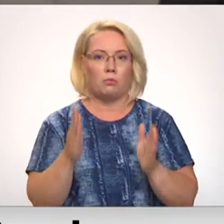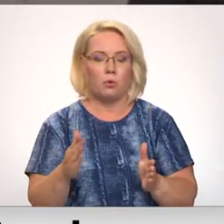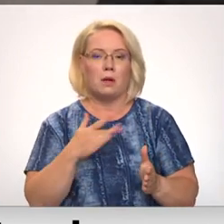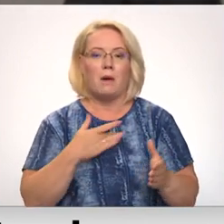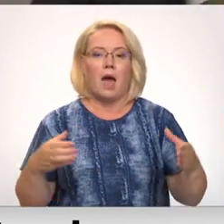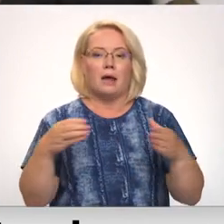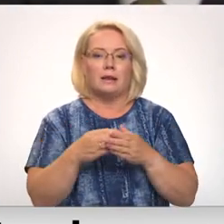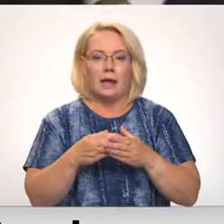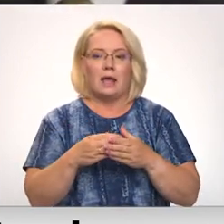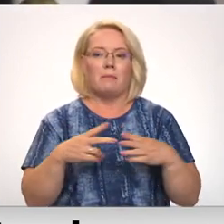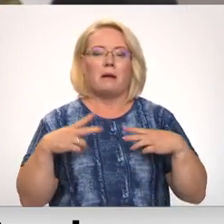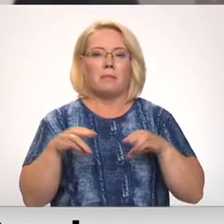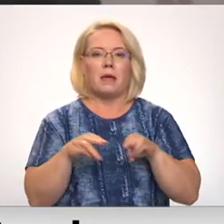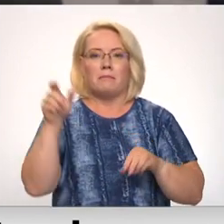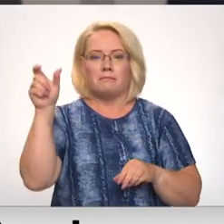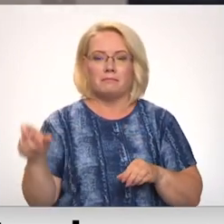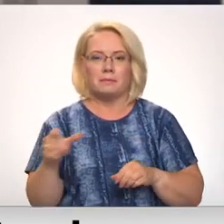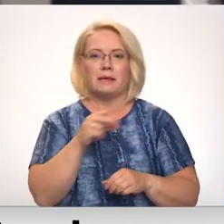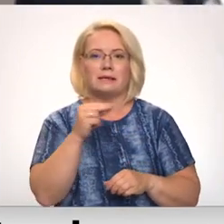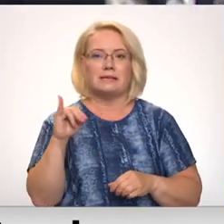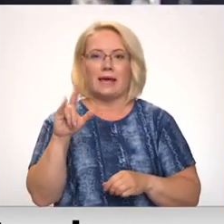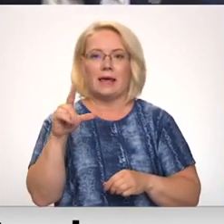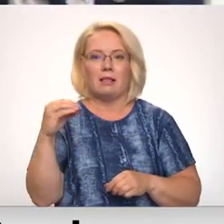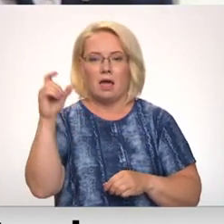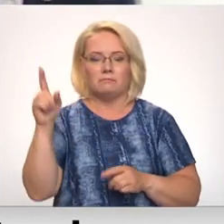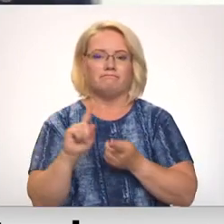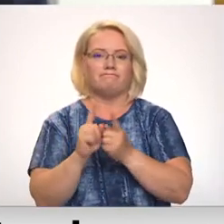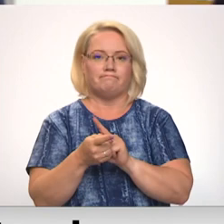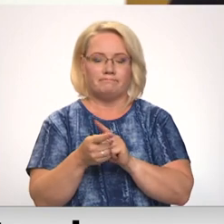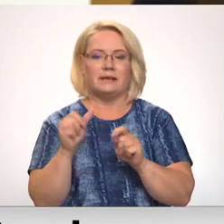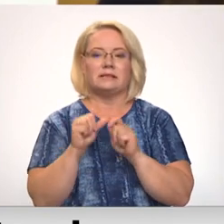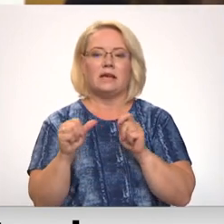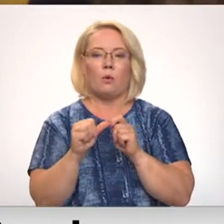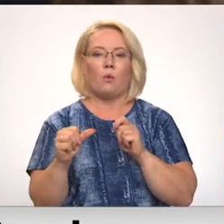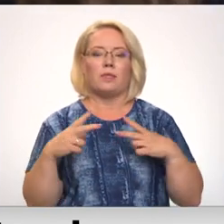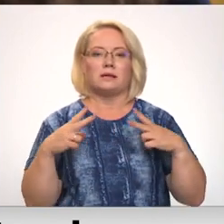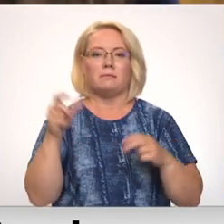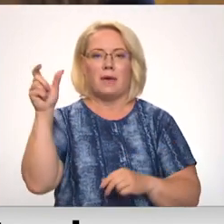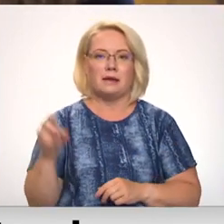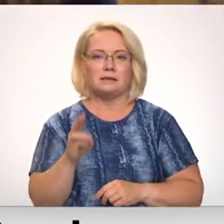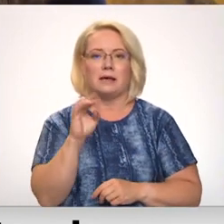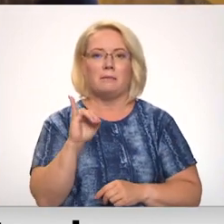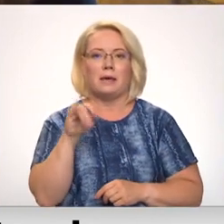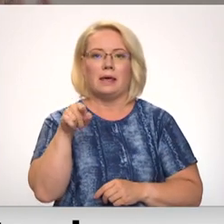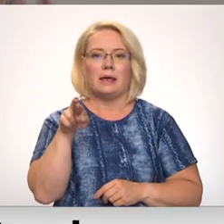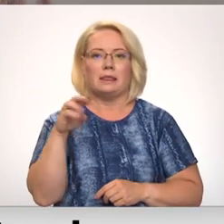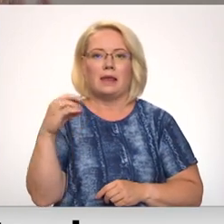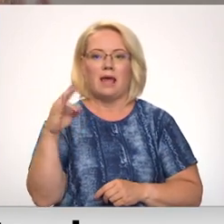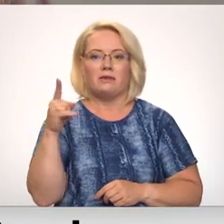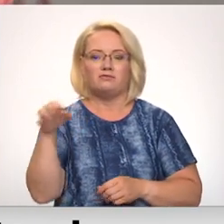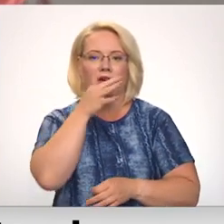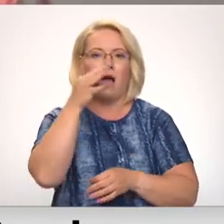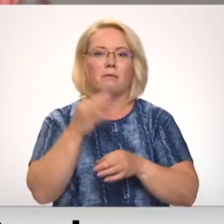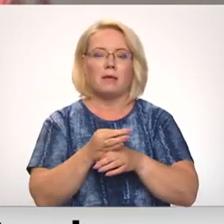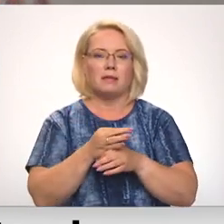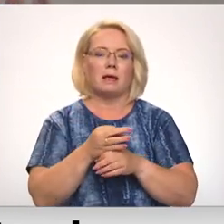ilglēcīgo premjerāmatu kandidātu Robertu Zīle no manīt ar Siguldas mēru Ūģi Mitrevic, viņa zīle mēsot atbildīgi darba pienākuma Eiropas